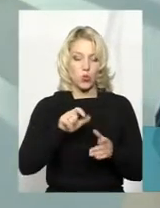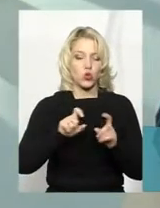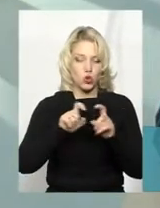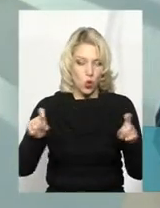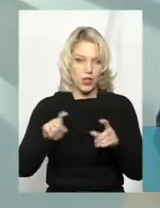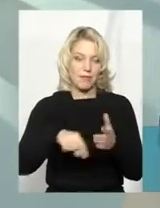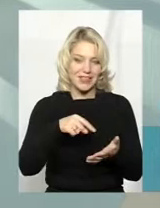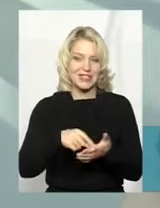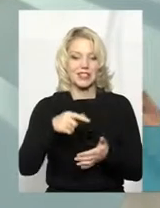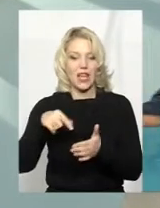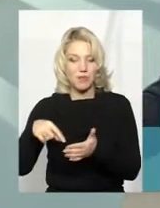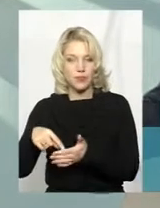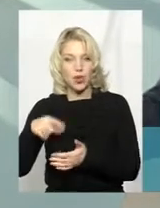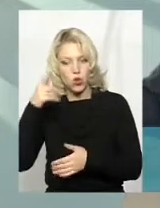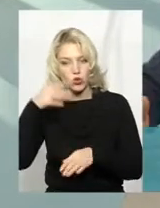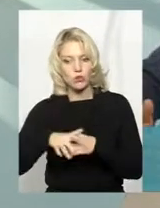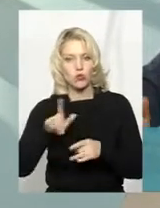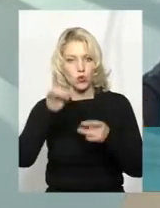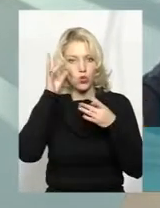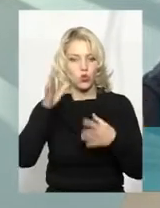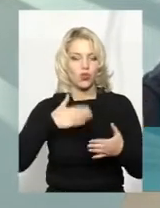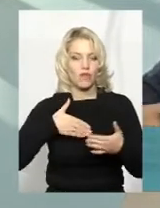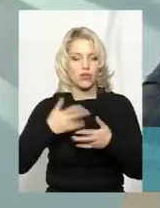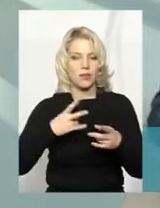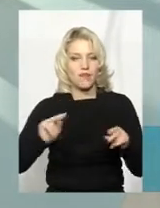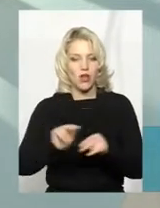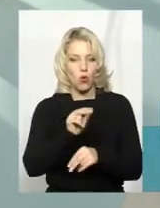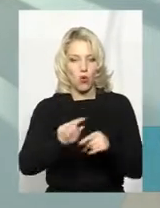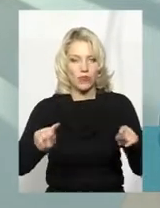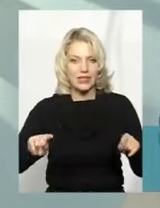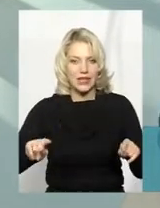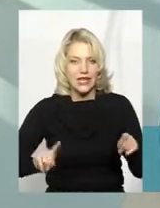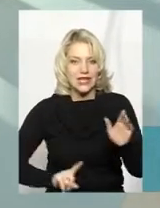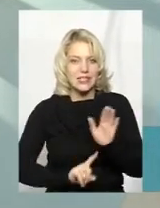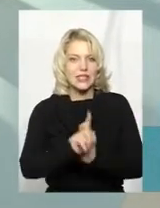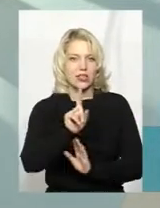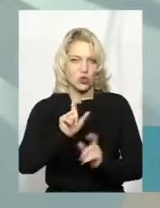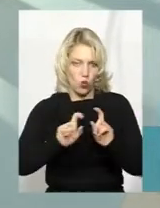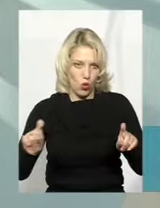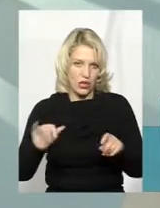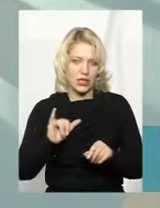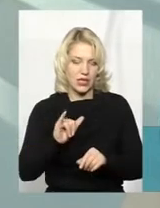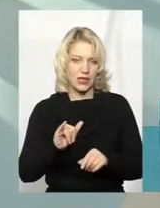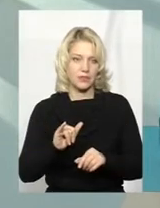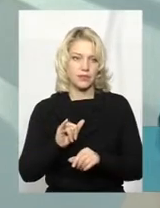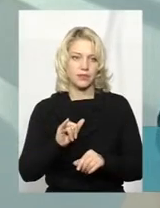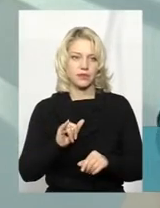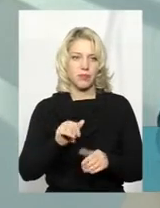розуміємо, що культуру волонтерства потрібно виховувати саме зі школи. І плануємо